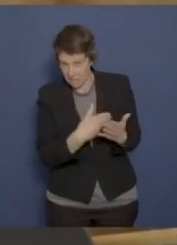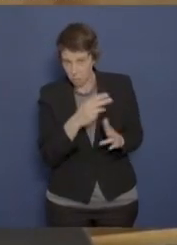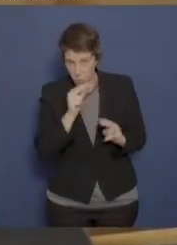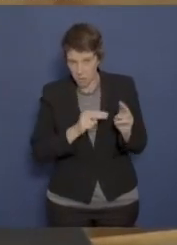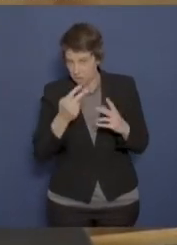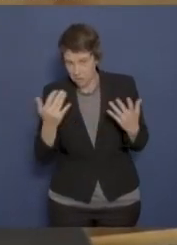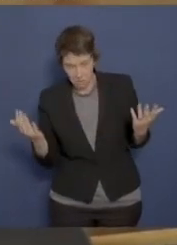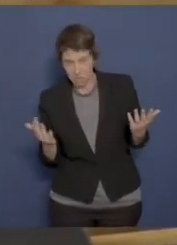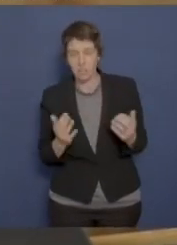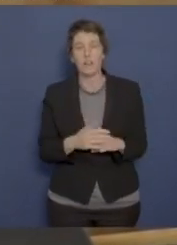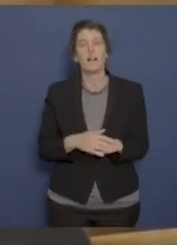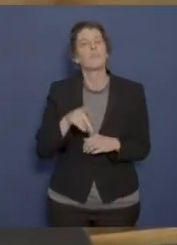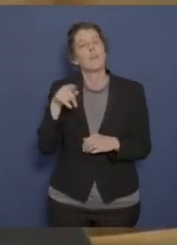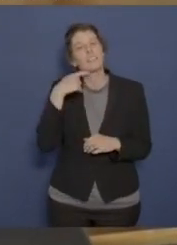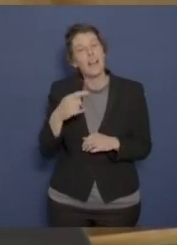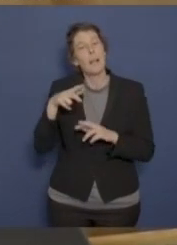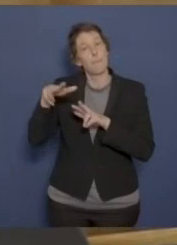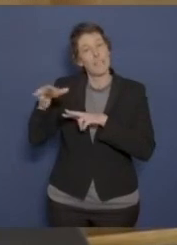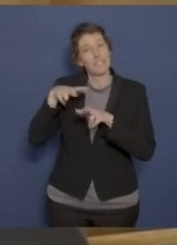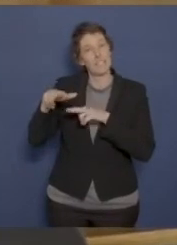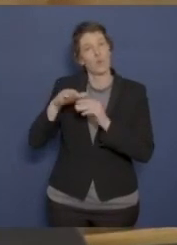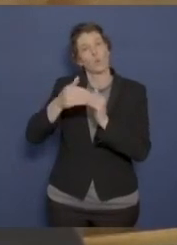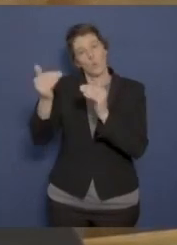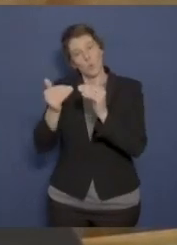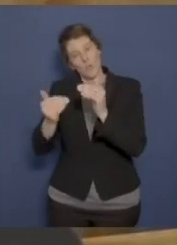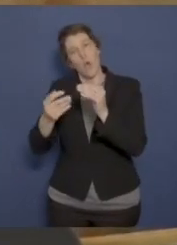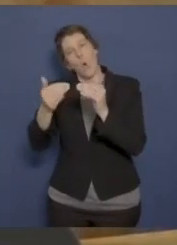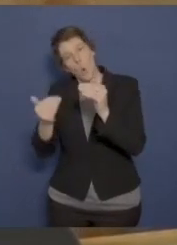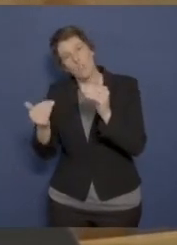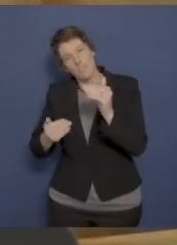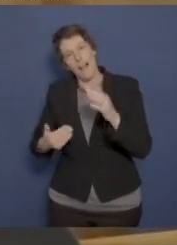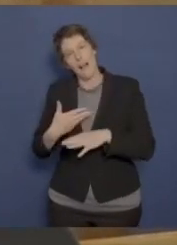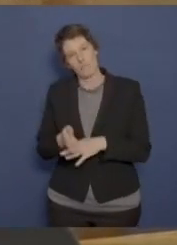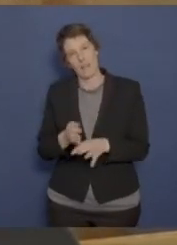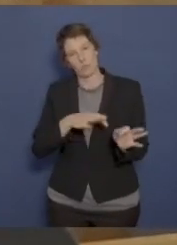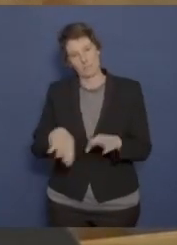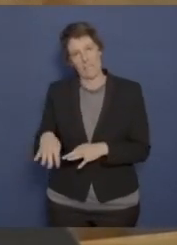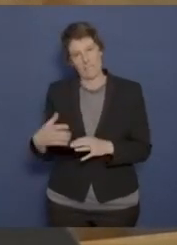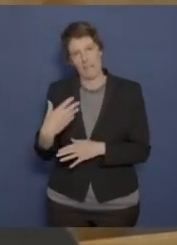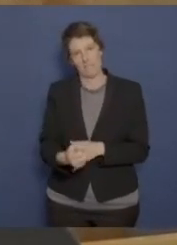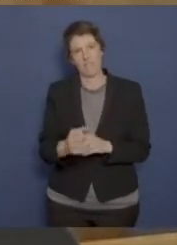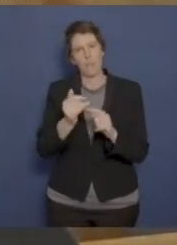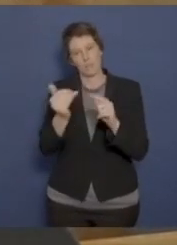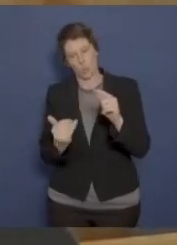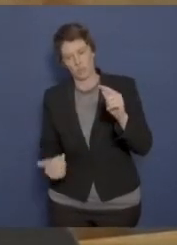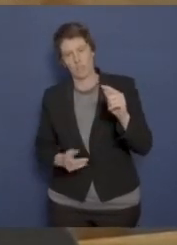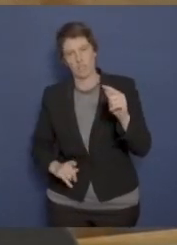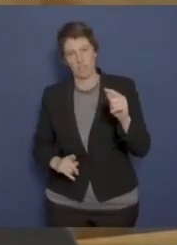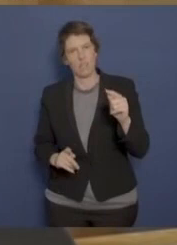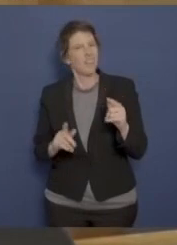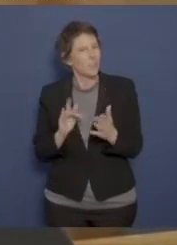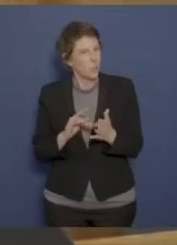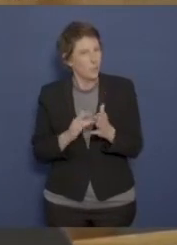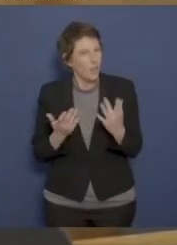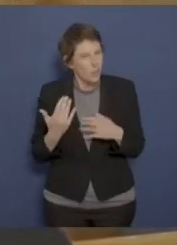Treffen im Ministerium bis hinunter zur Ebene von Unterabteilungsleitern erfasst werden. Warum nicht noch darunter? Es arbeiten ja noch mehr Menschen